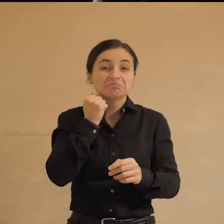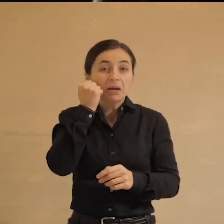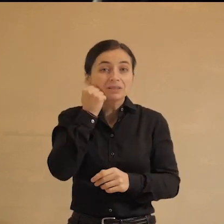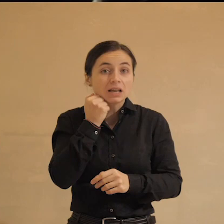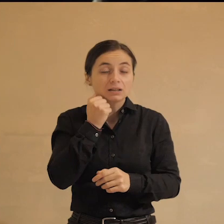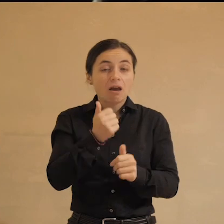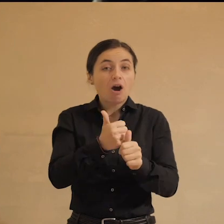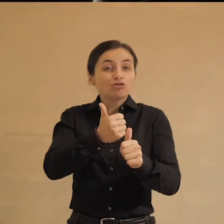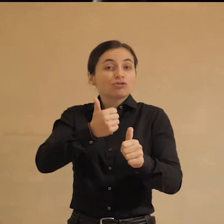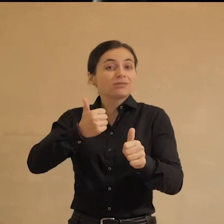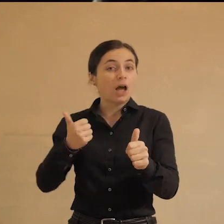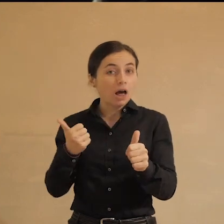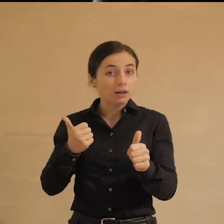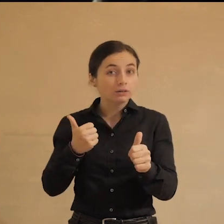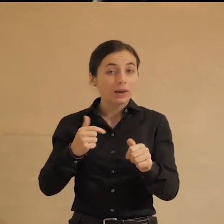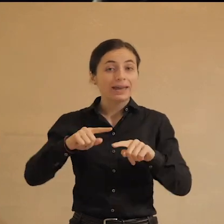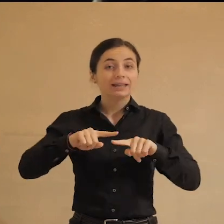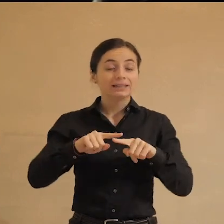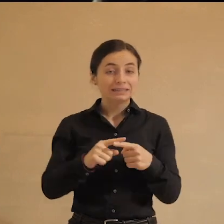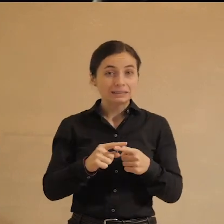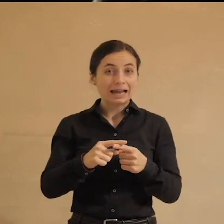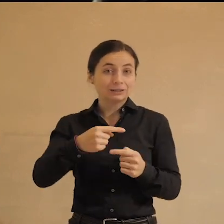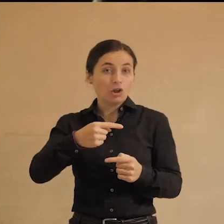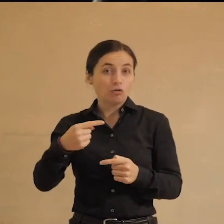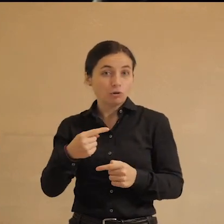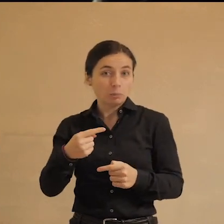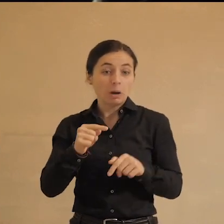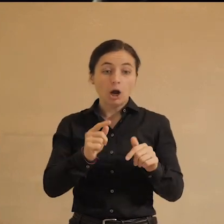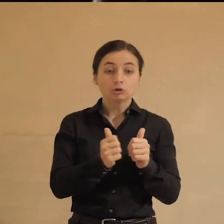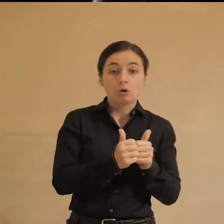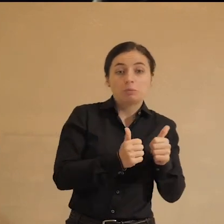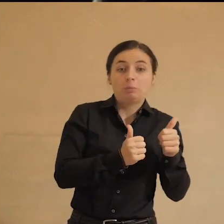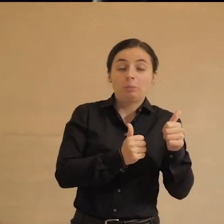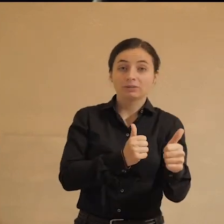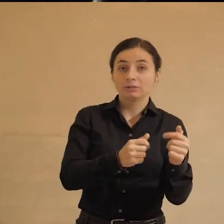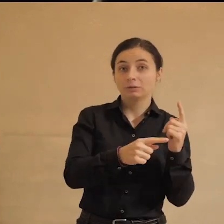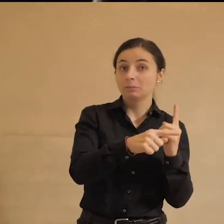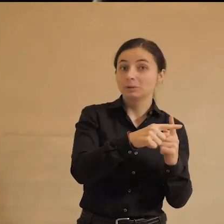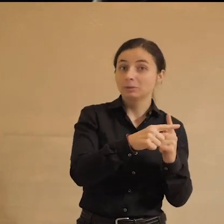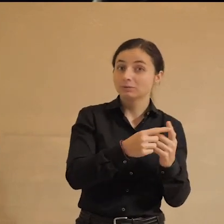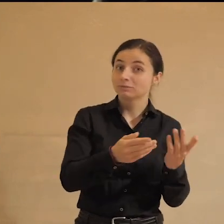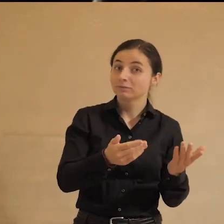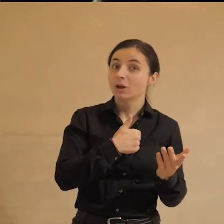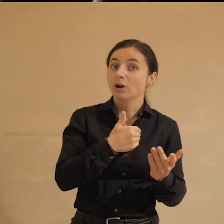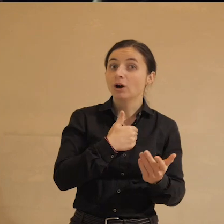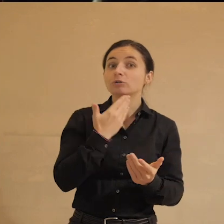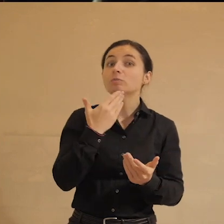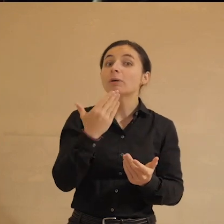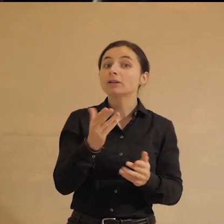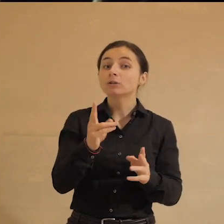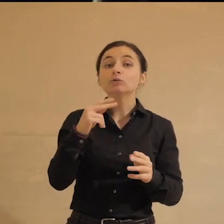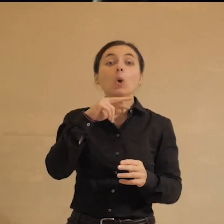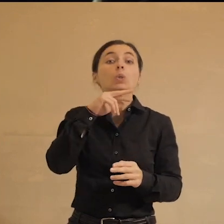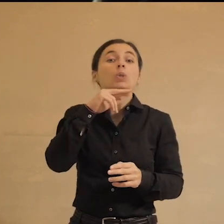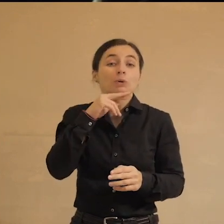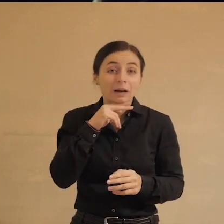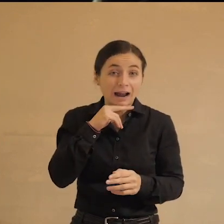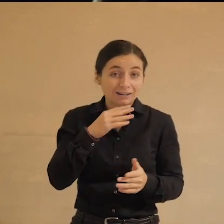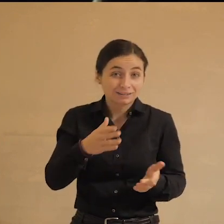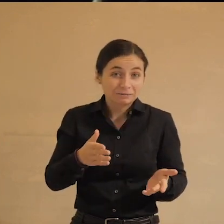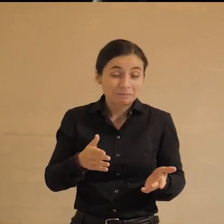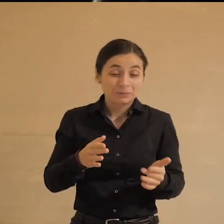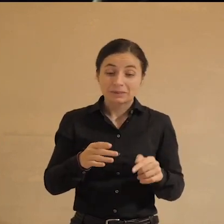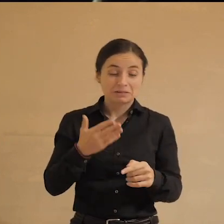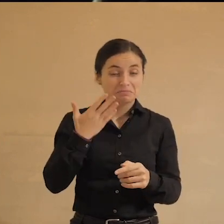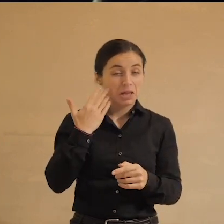отсталый технофоб, а кто наоборот продвинутый техно-оптимист? Хочешь спросить, кто из них больше дурак? На самом деле